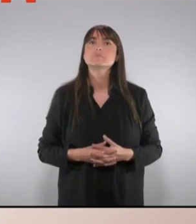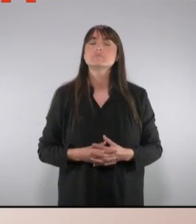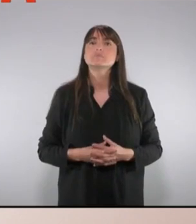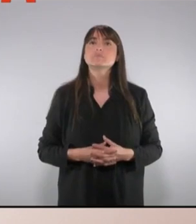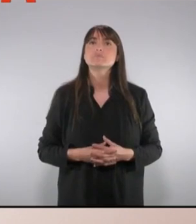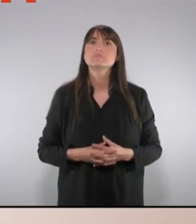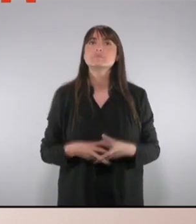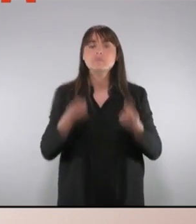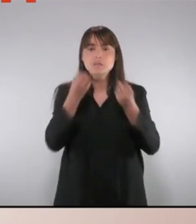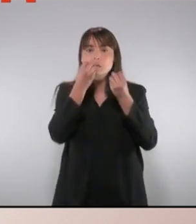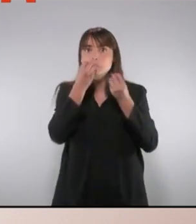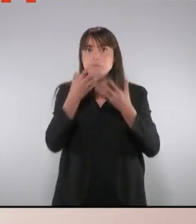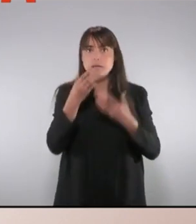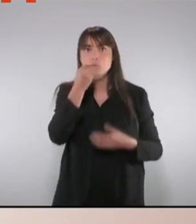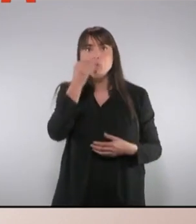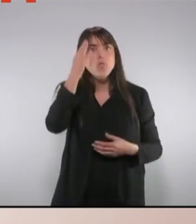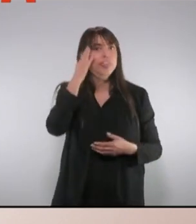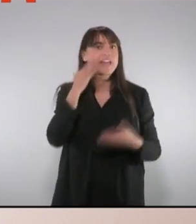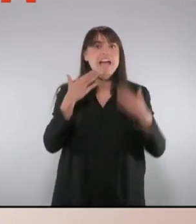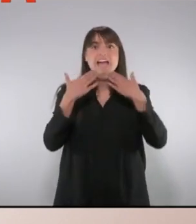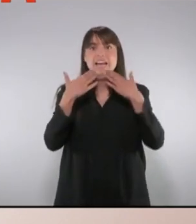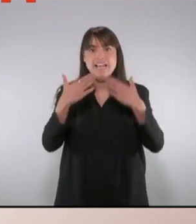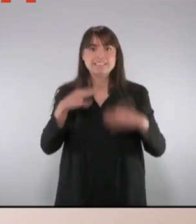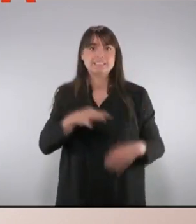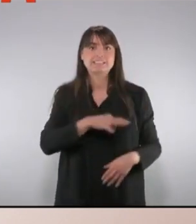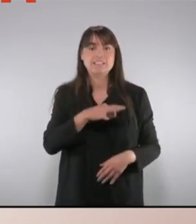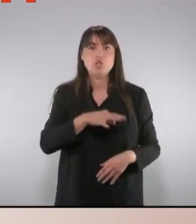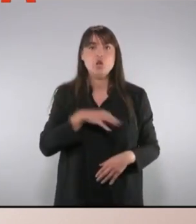Bé, bon dia, gràcies, senyora presidenta.